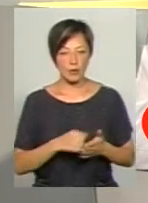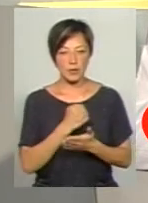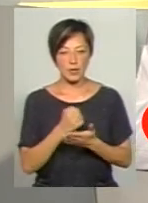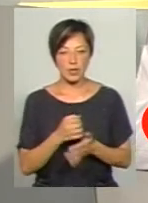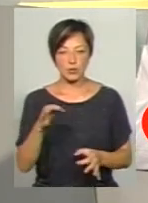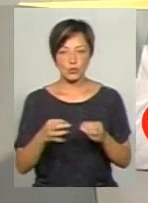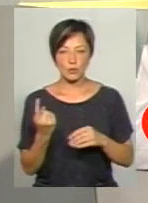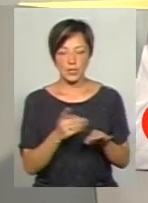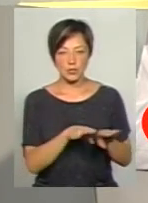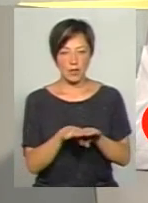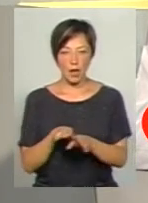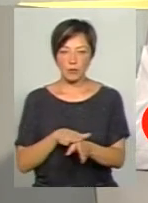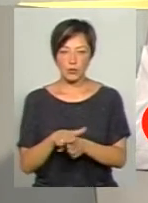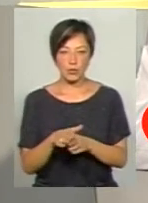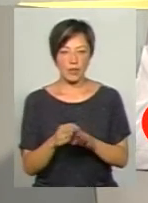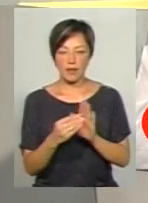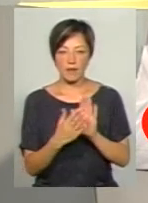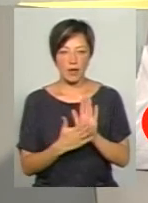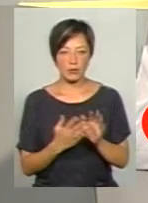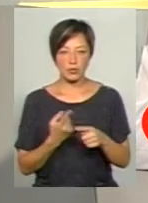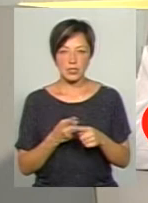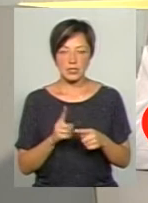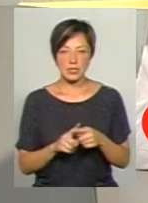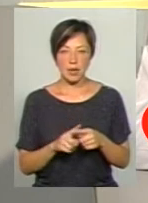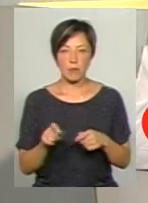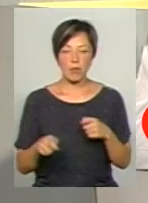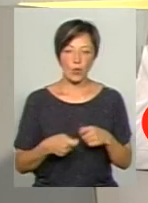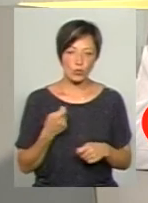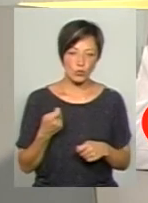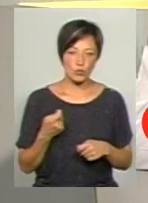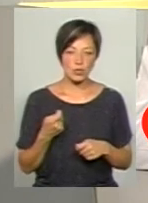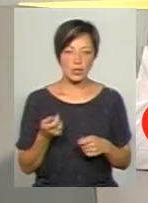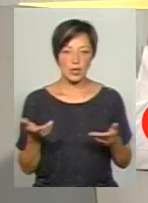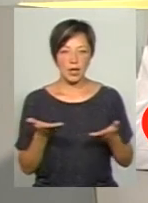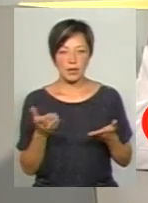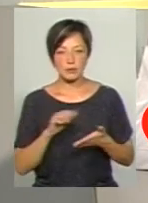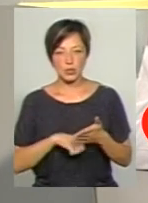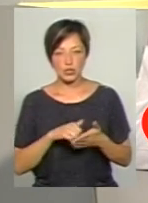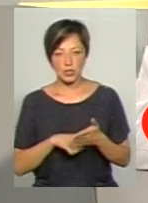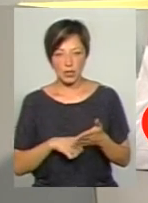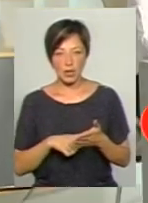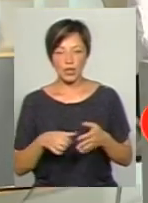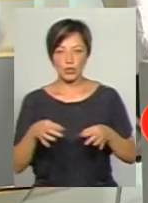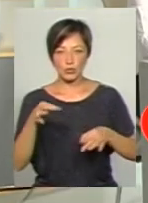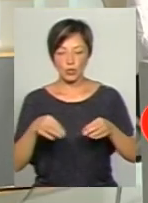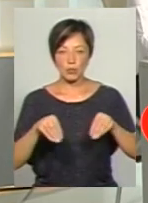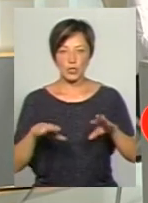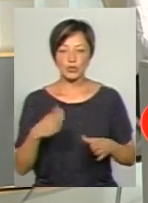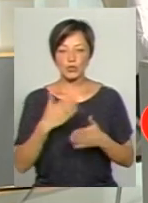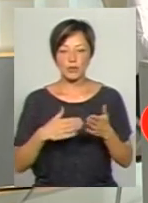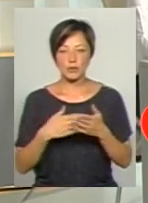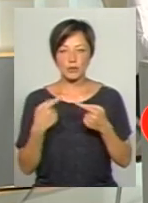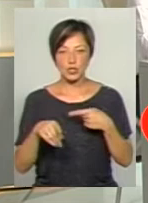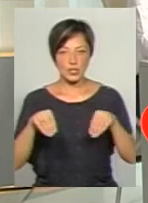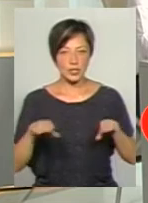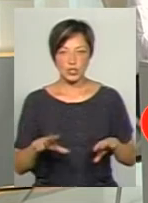суд першої інстанції, абсолютно не вказано, що це є якимось порушенням, яке спричинило прийняття судом таким рішенням. Там зовсім інше